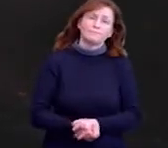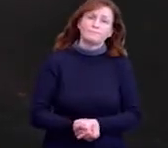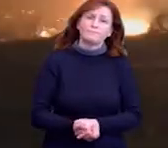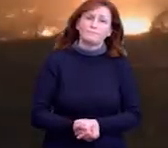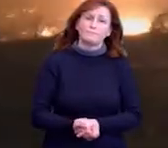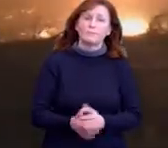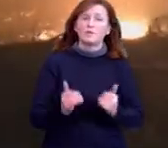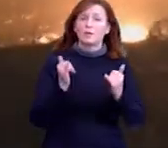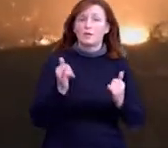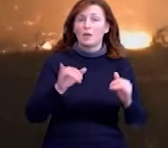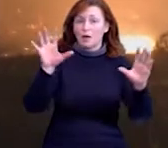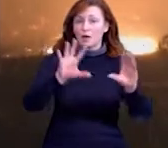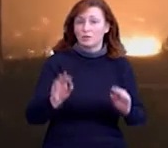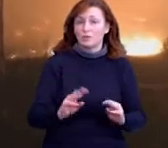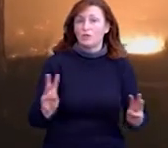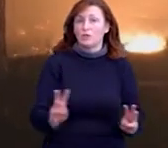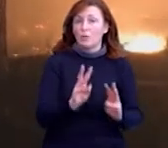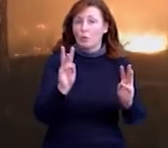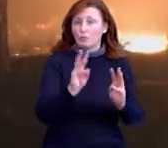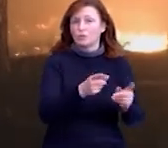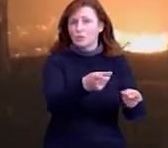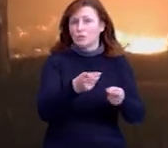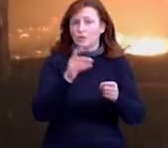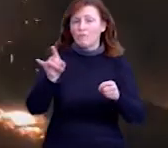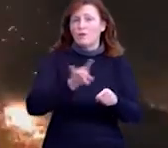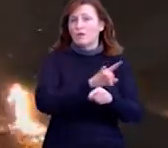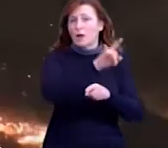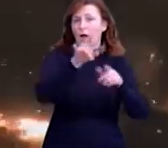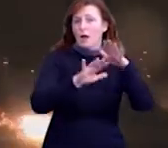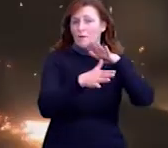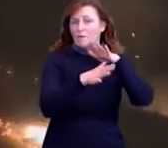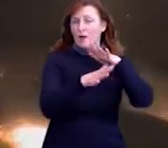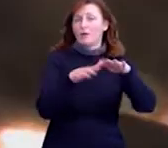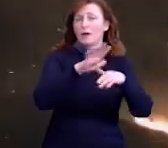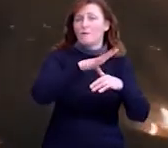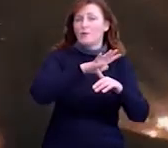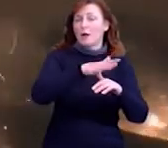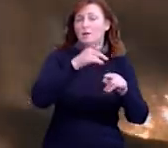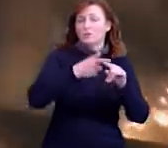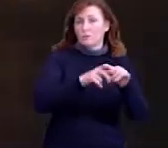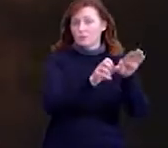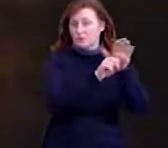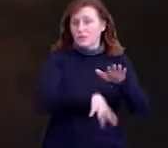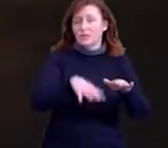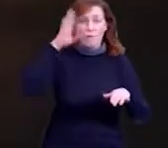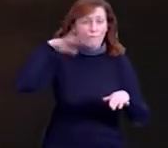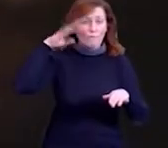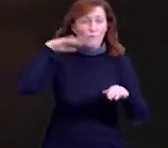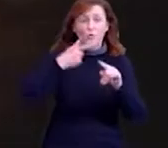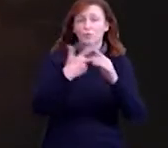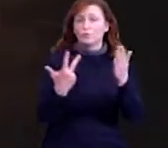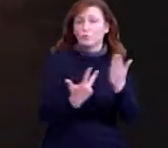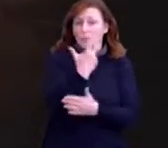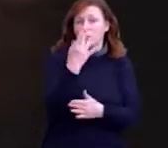Для гасіння пожежі рятувальники залучили авіацію. Літаки Ан-32П скидають воду. Робили це тричі.